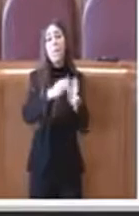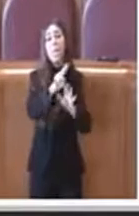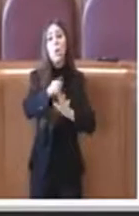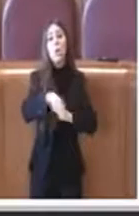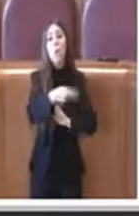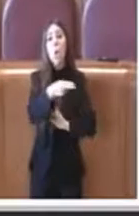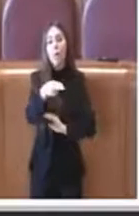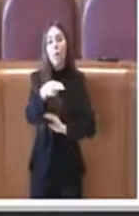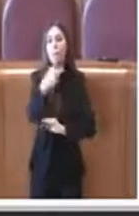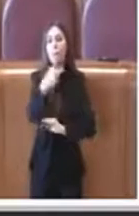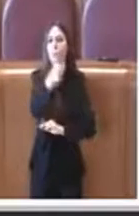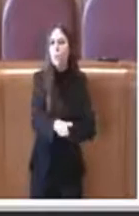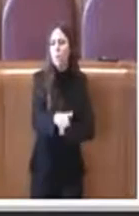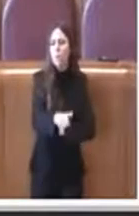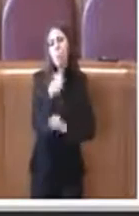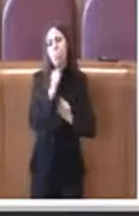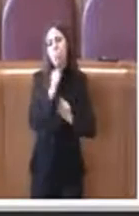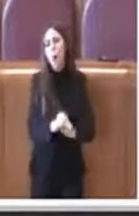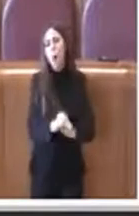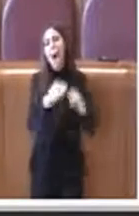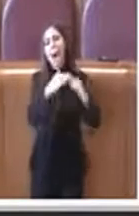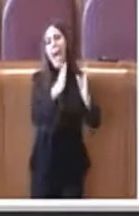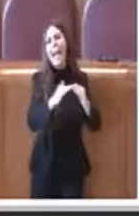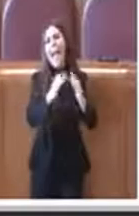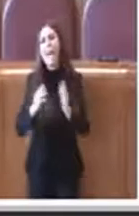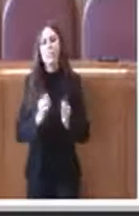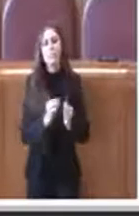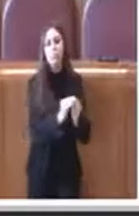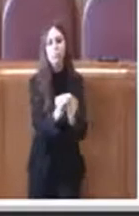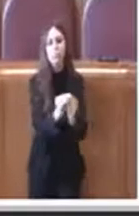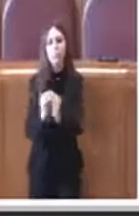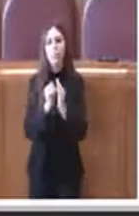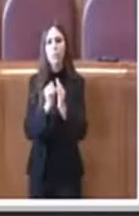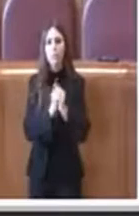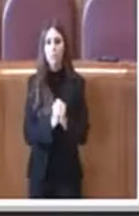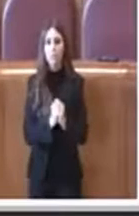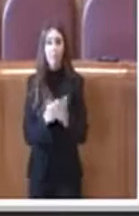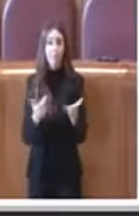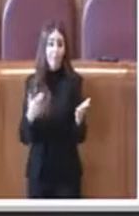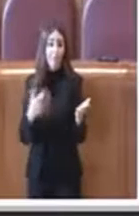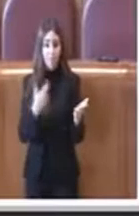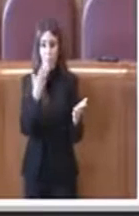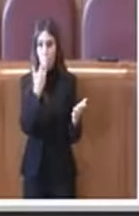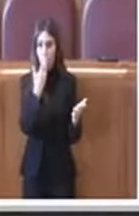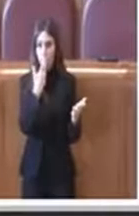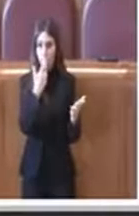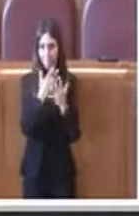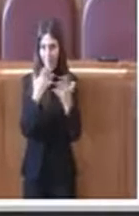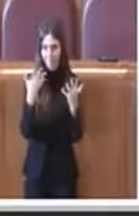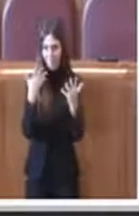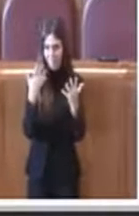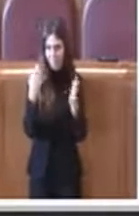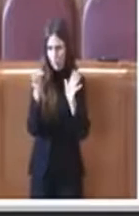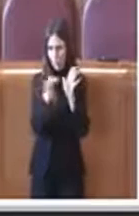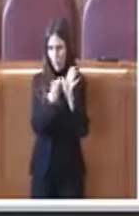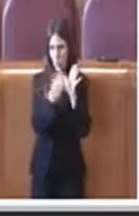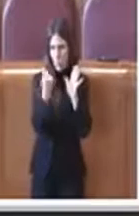lì si potevano costruire le case. Il punto è uno però, io sinceramente